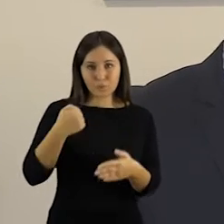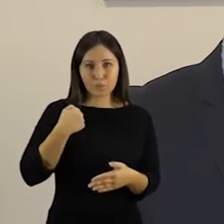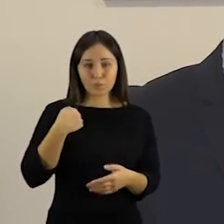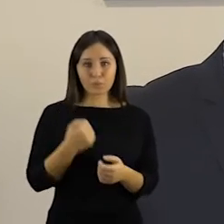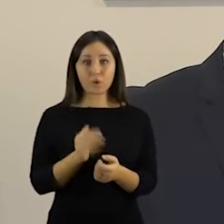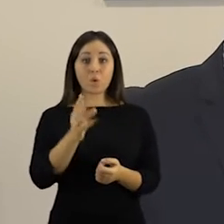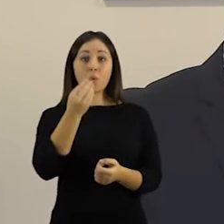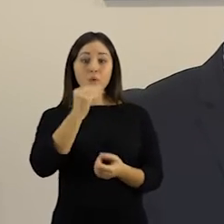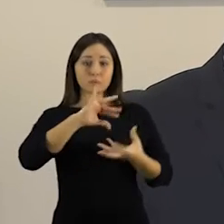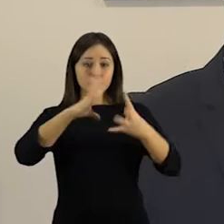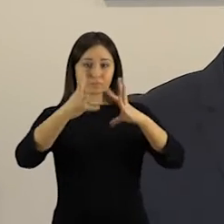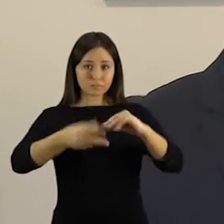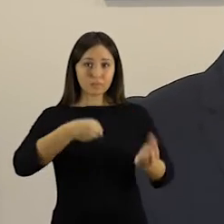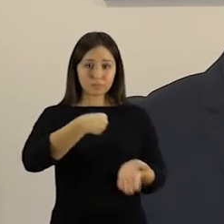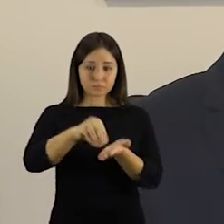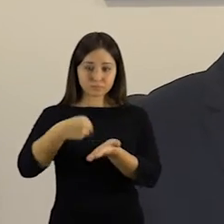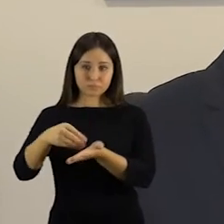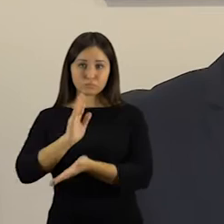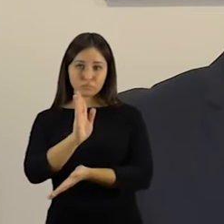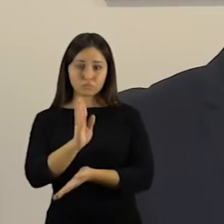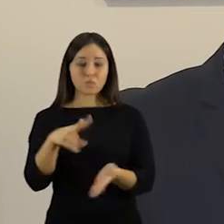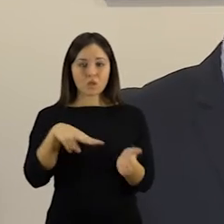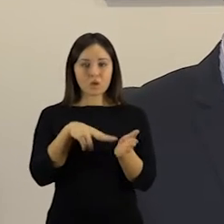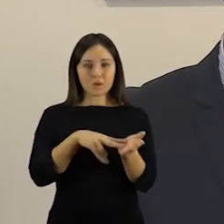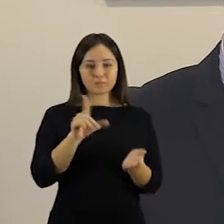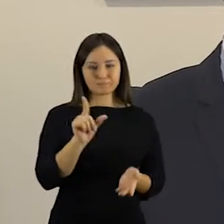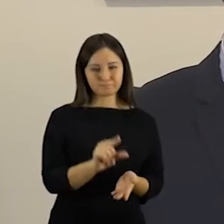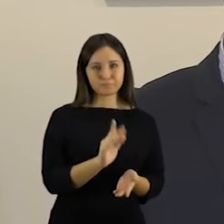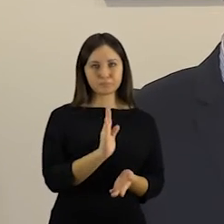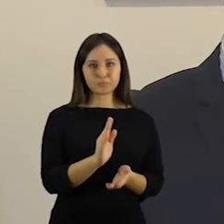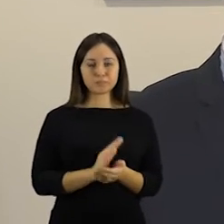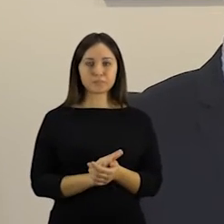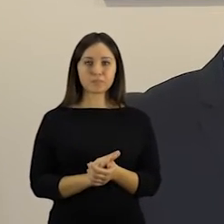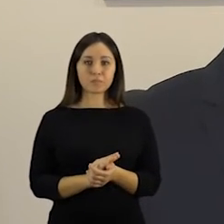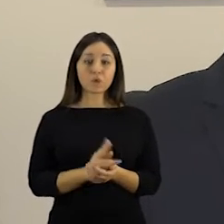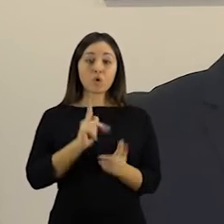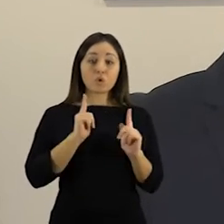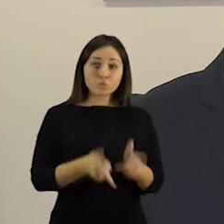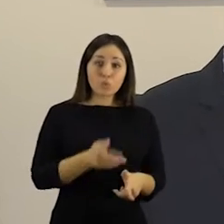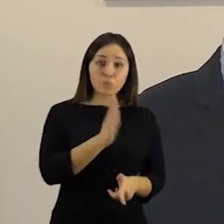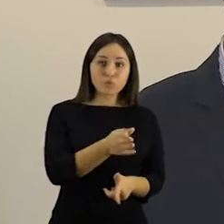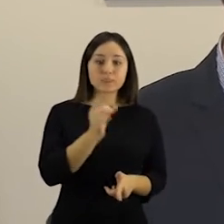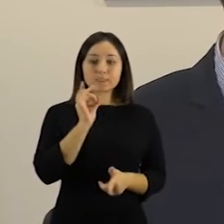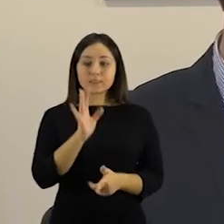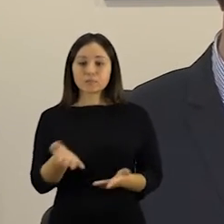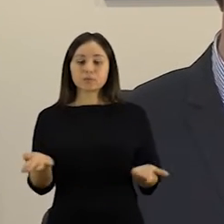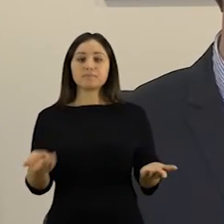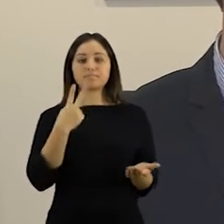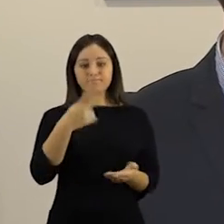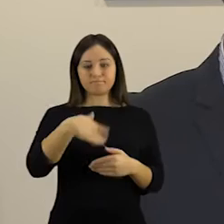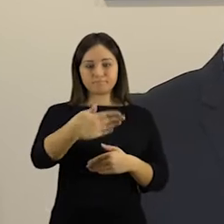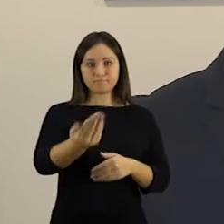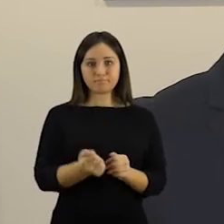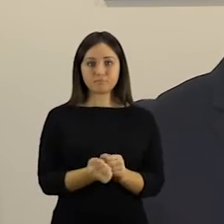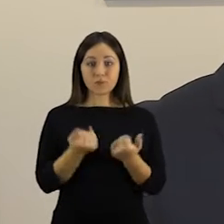nes vykdant didesnės apimties pirkimą, teoriškai turėtų irgi kainos, sakykime, mažėti. Na, kaip praktikoj bus aišku, pamatysime, bet